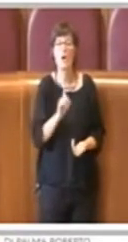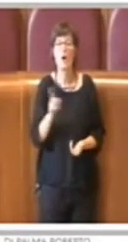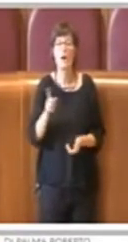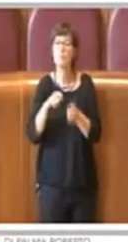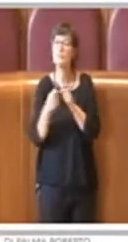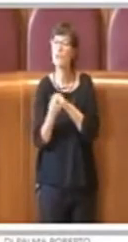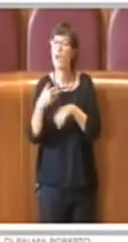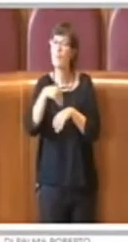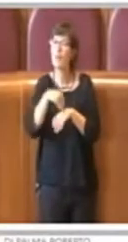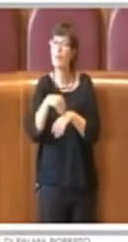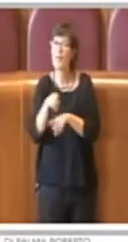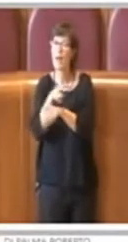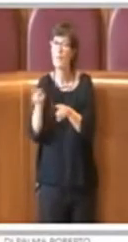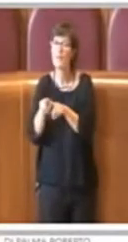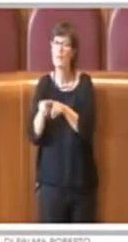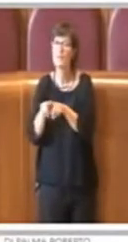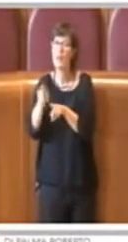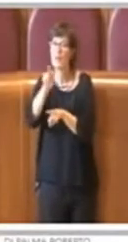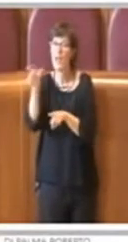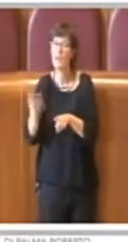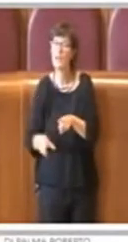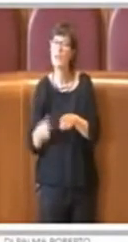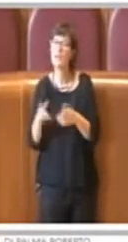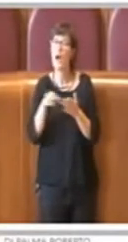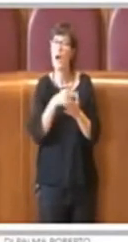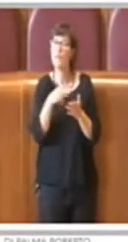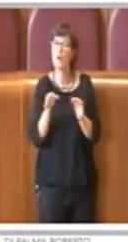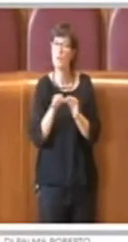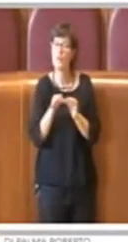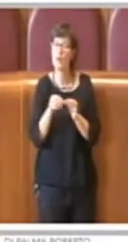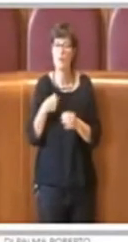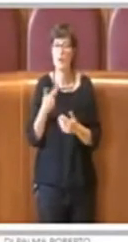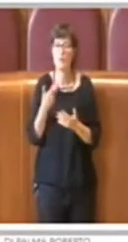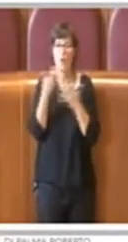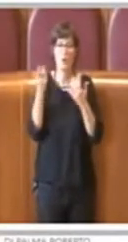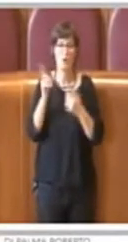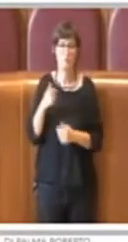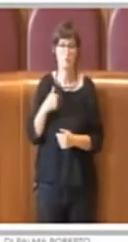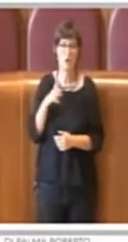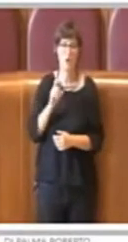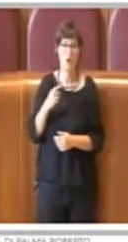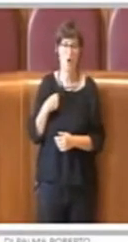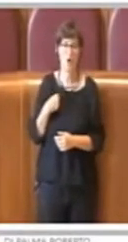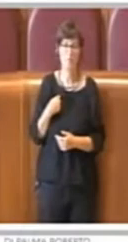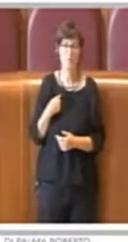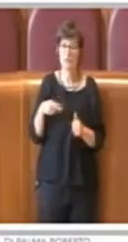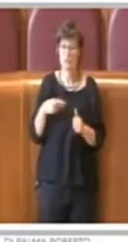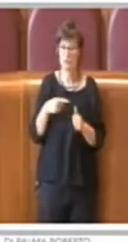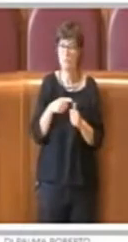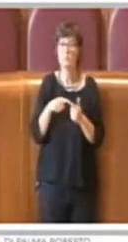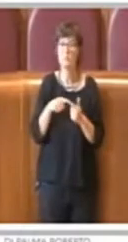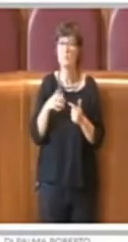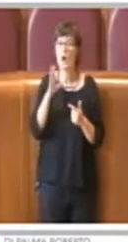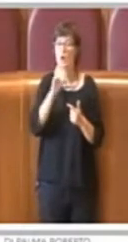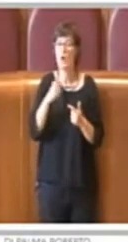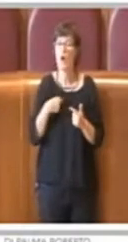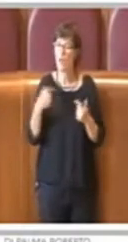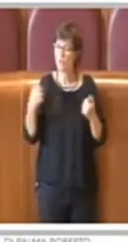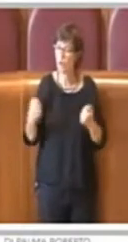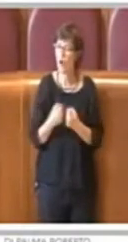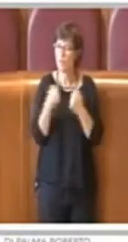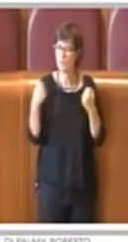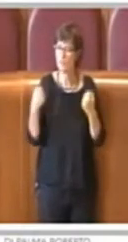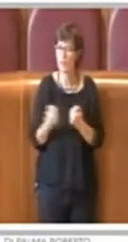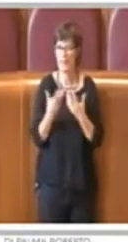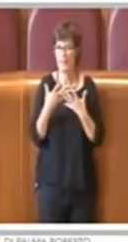Fratelli d'Italia voteranno favorevolmente. Non l'ho ancora capito. Non comprendo le numerose contraddizioni dei consiglieri di Fratelli d'Italia.